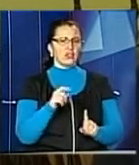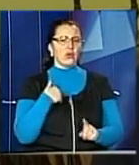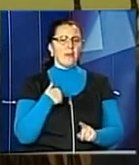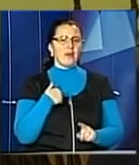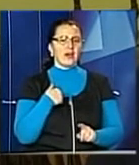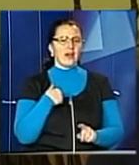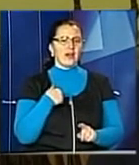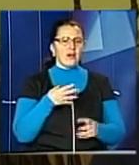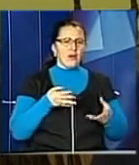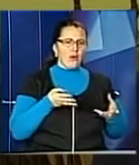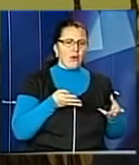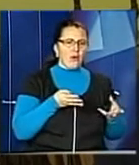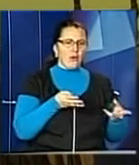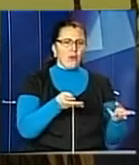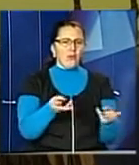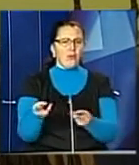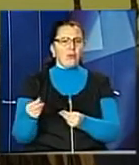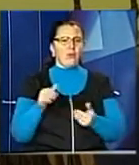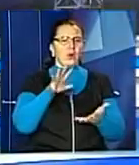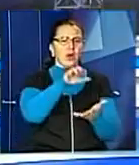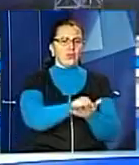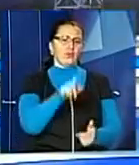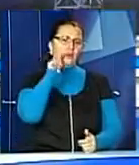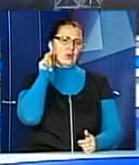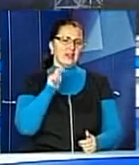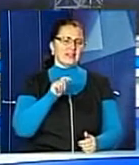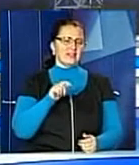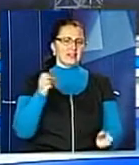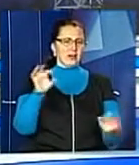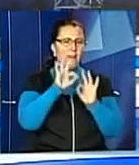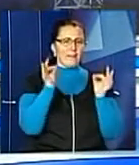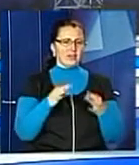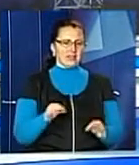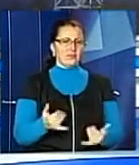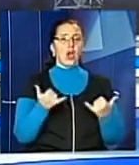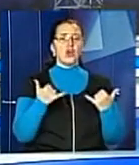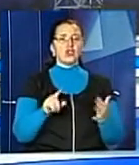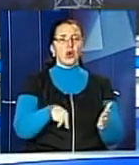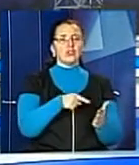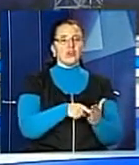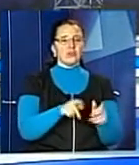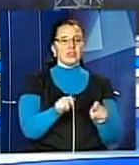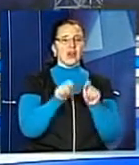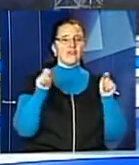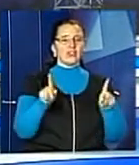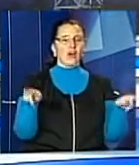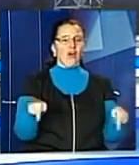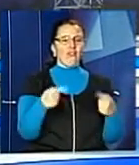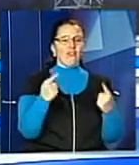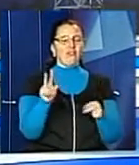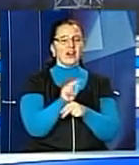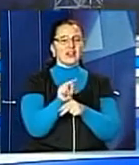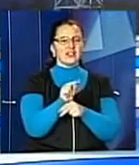захопити Європу, Україну і українське мистецтво. Сьогодні в місті відкрили відреставровану львівську